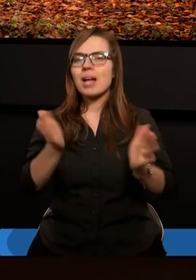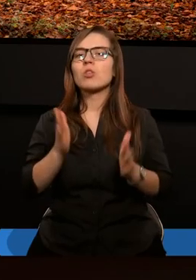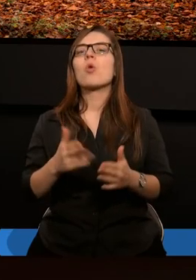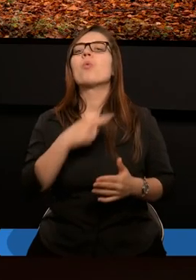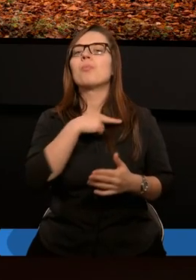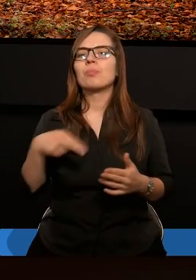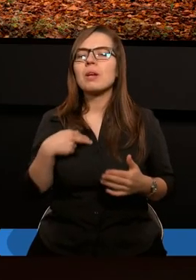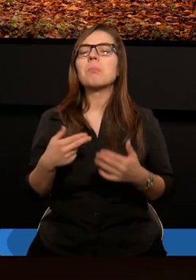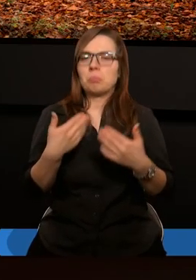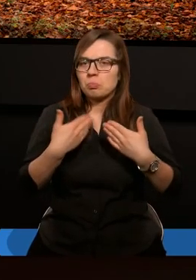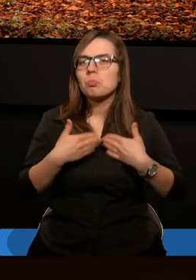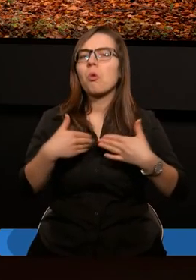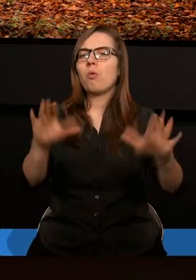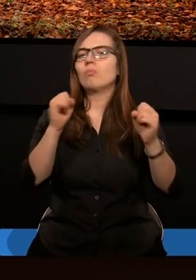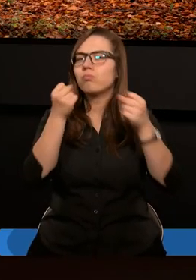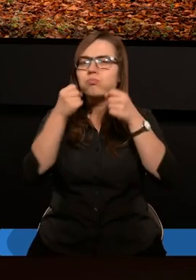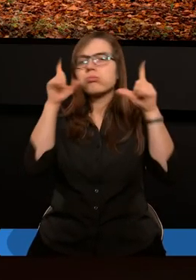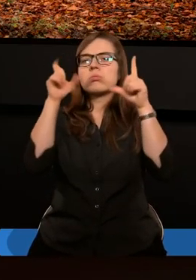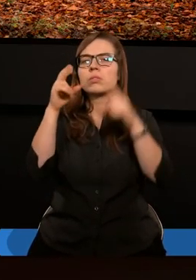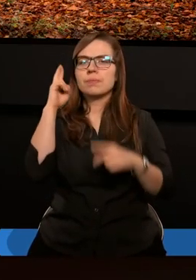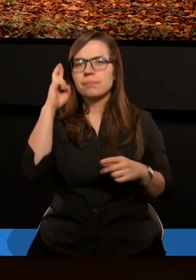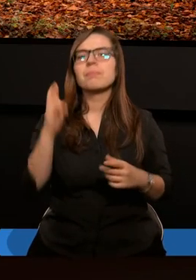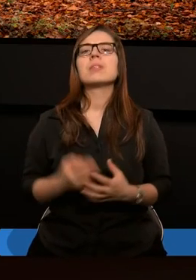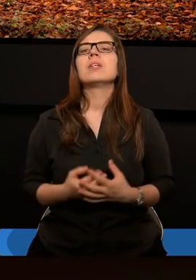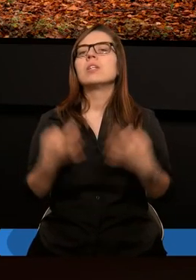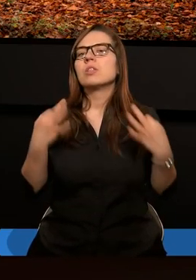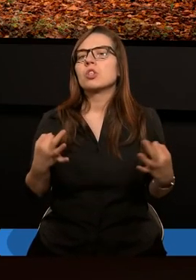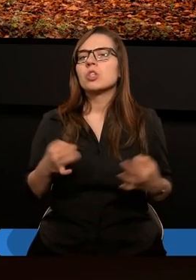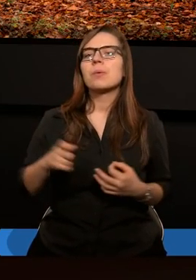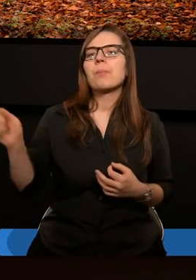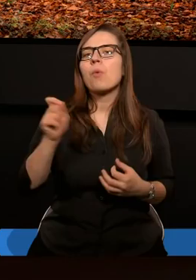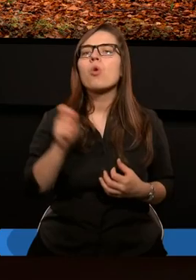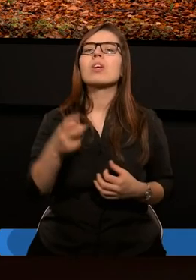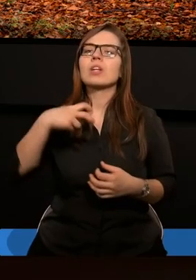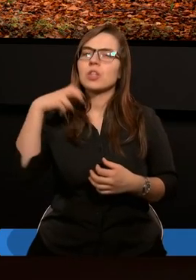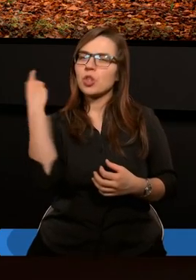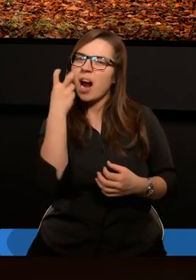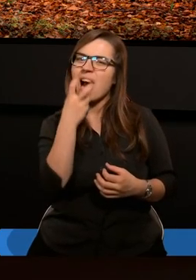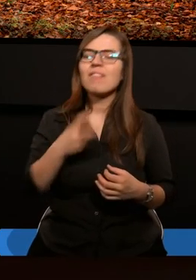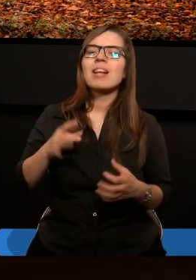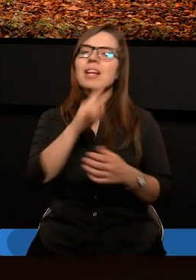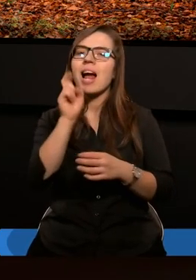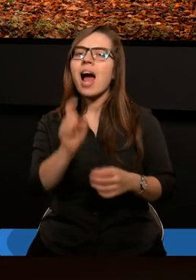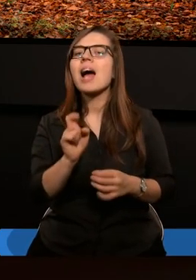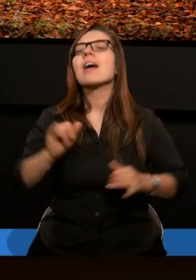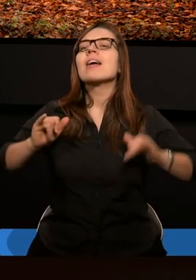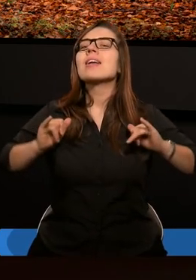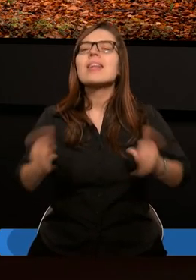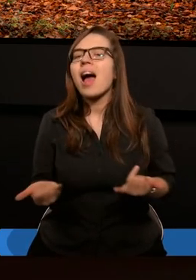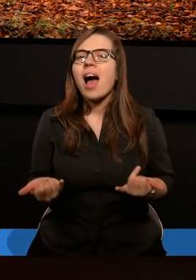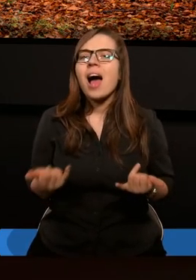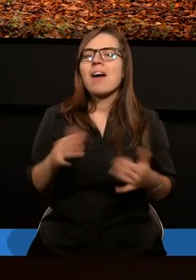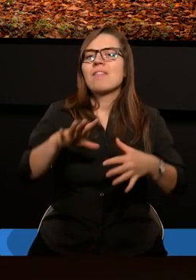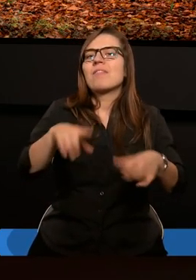przed nami, mam wrażenie, otworem. Dzisiaj poruszymy takie ciekawe zagadnienia jak przede wszystkim